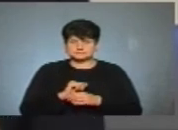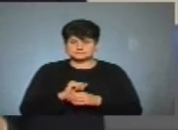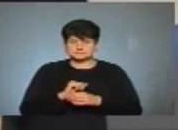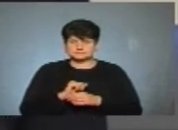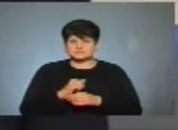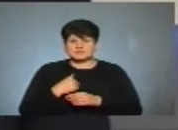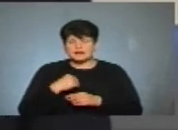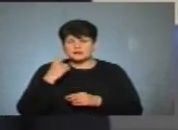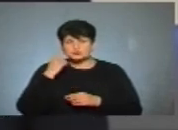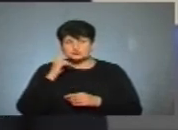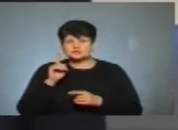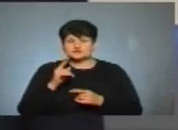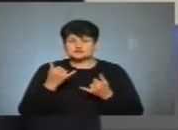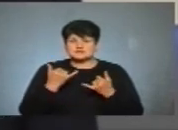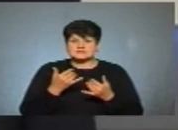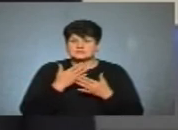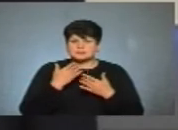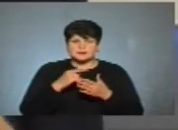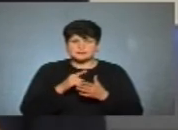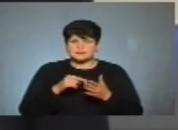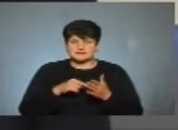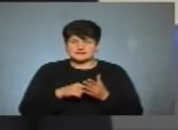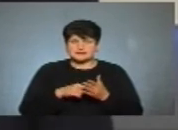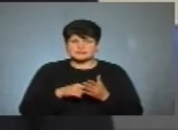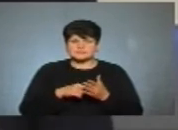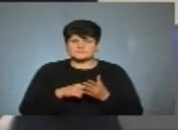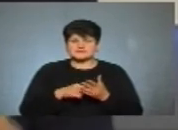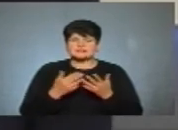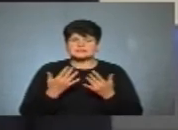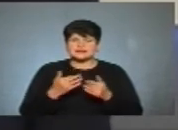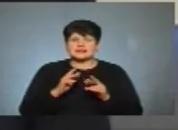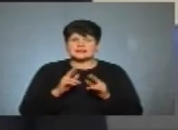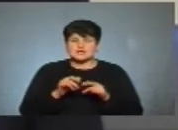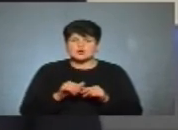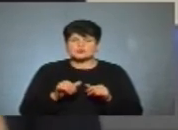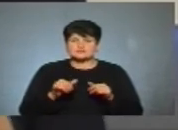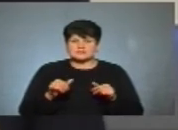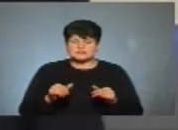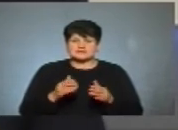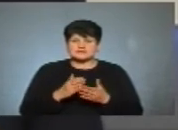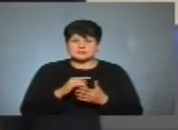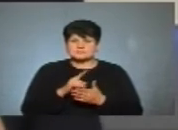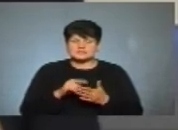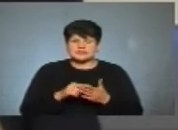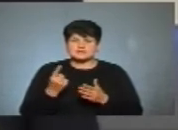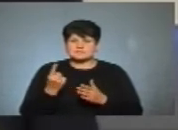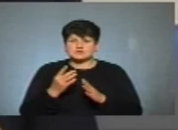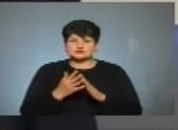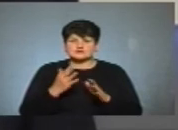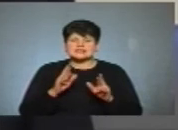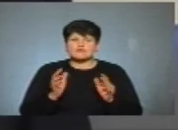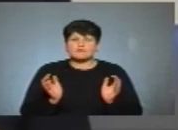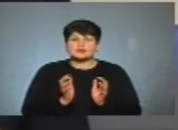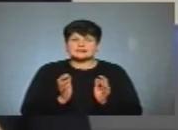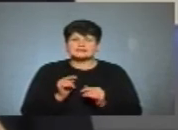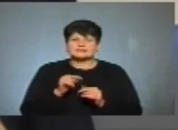Я думаю, що зараз не стоїть питання настільки як розвинути, як стоїть питання першочергово як вберегти те, що є.